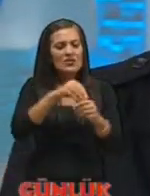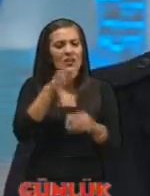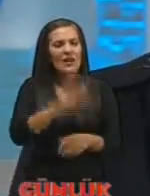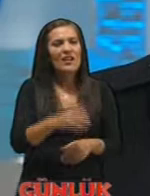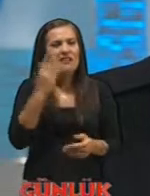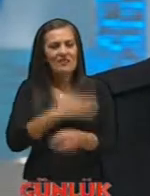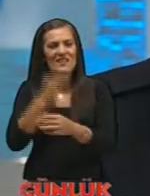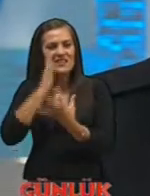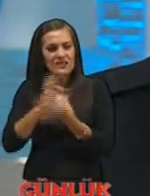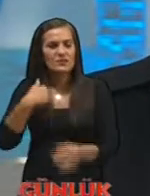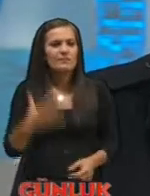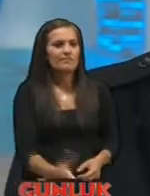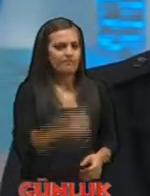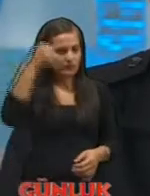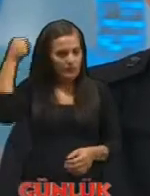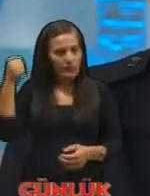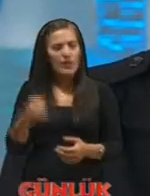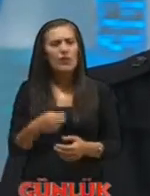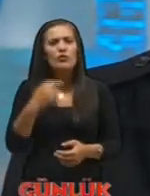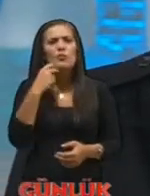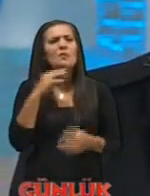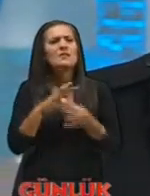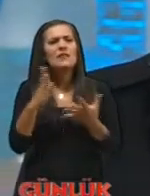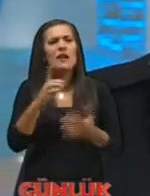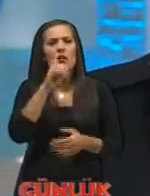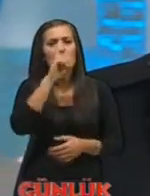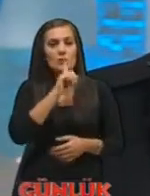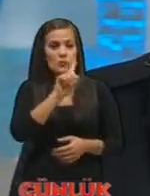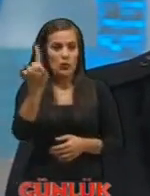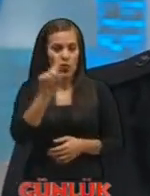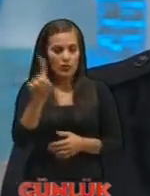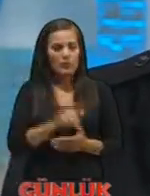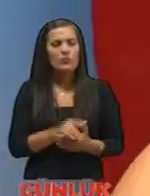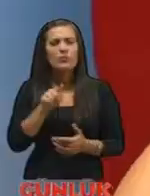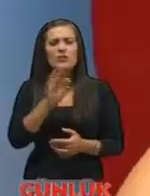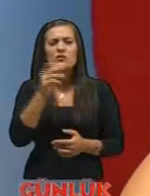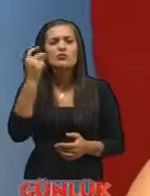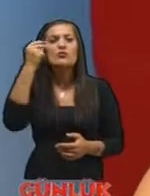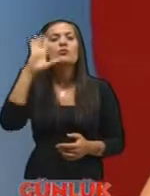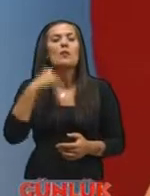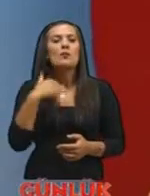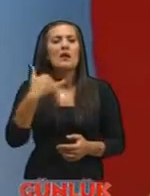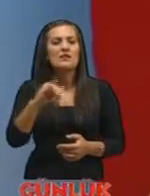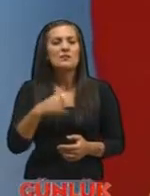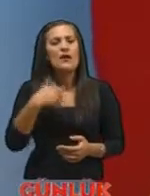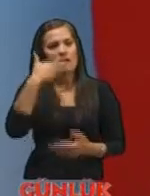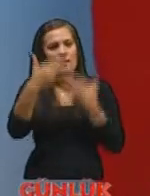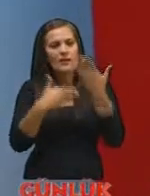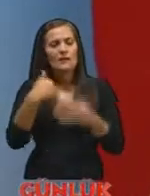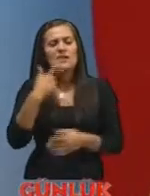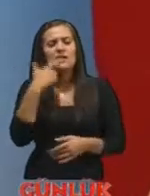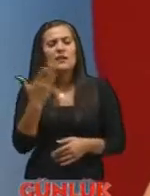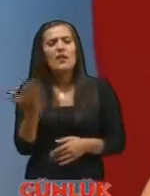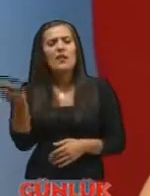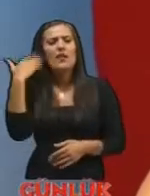vatandaşlarımızı çıkartıyoruz numaramız neydi? 110 110'du değil mi? şimdi bu hiç unutmam ben bu espriyi anlatayım seneler